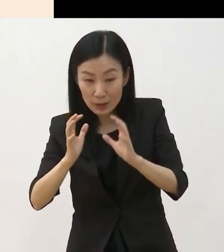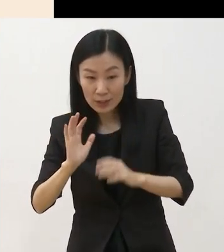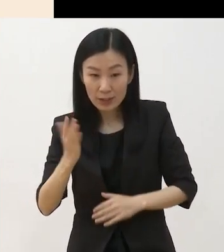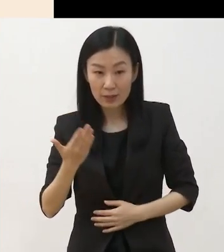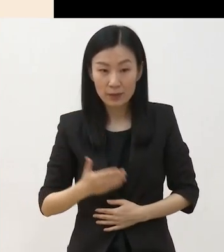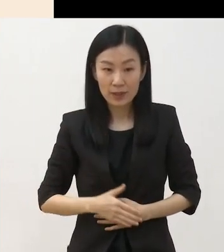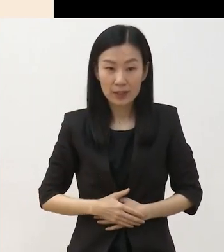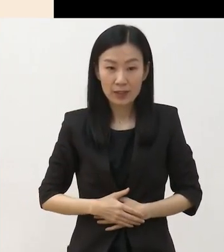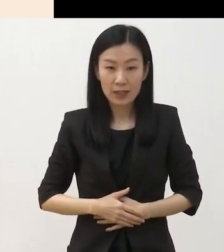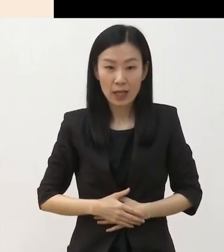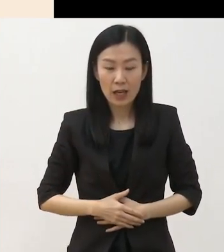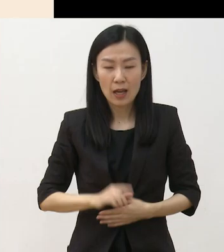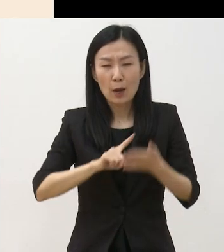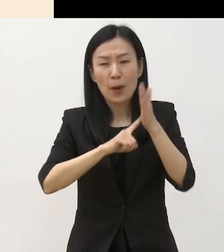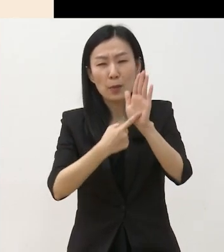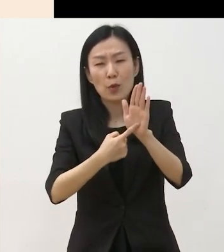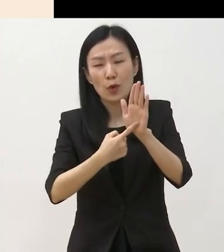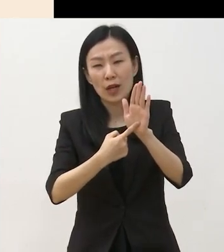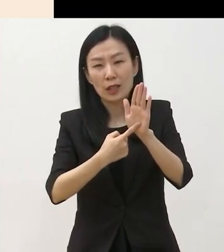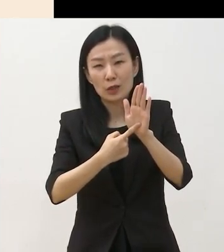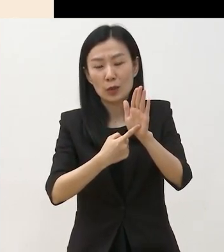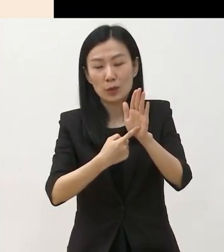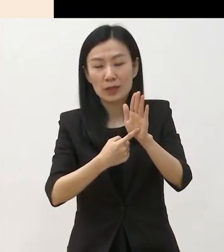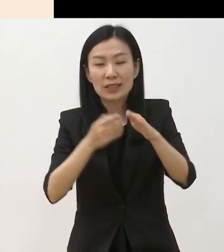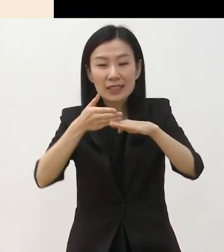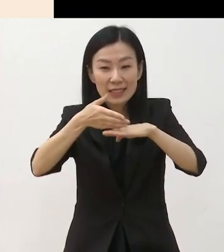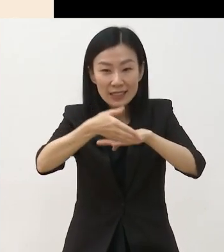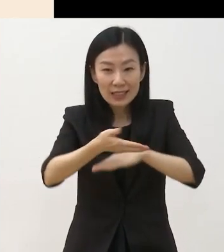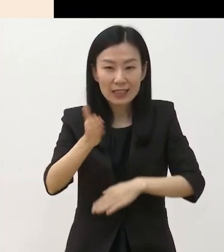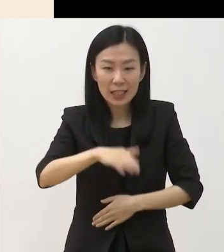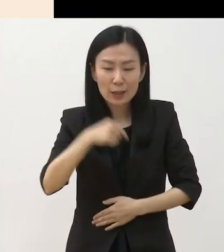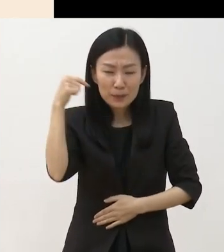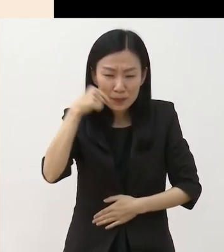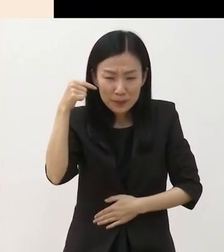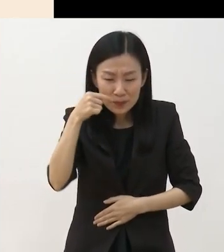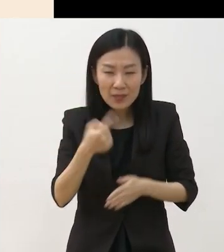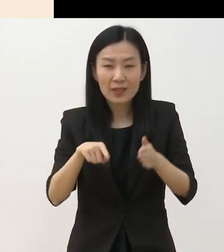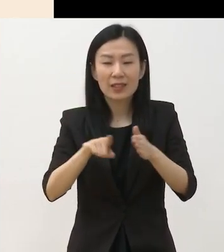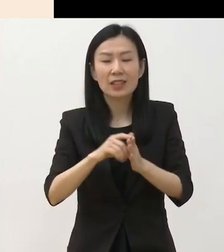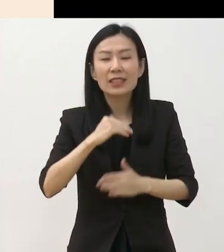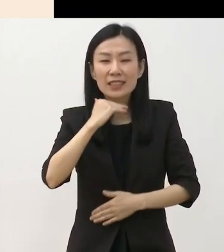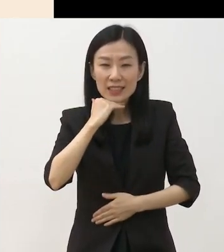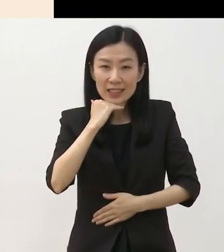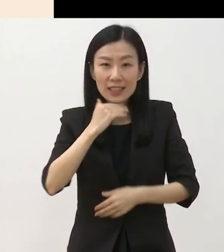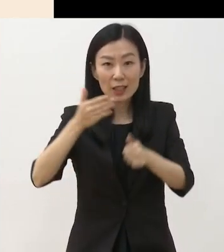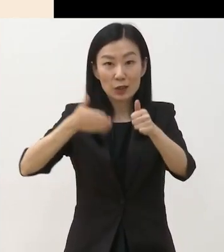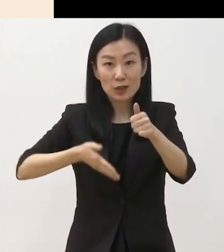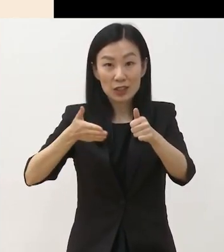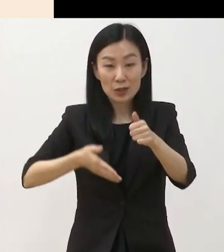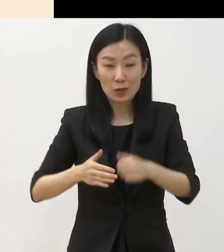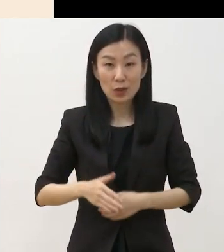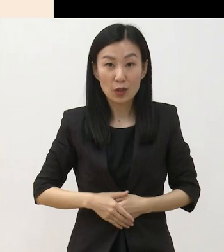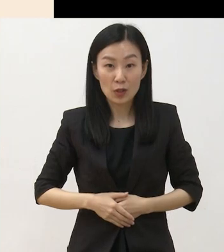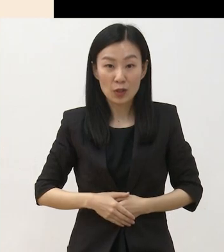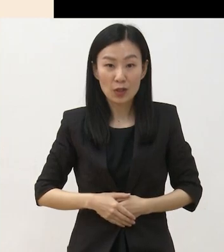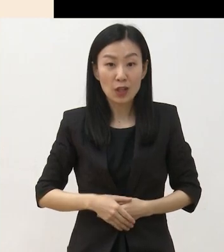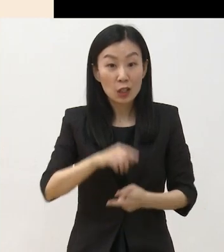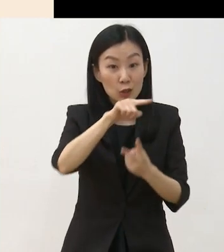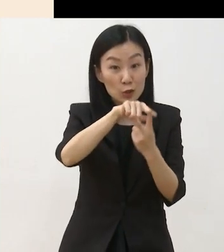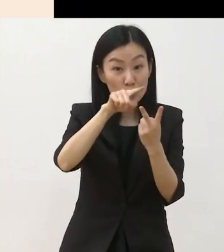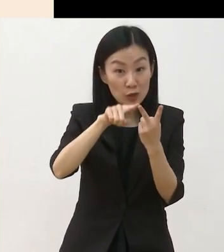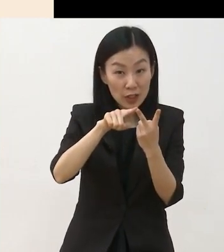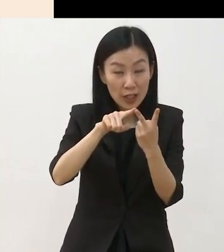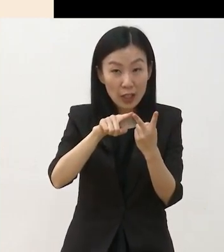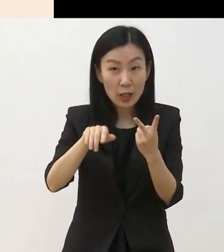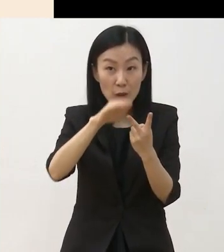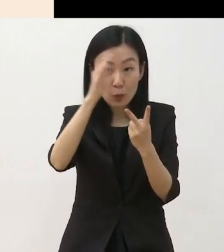늦게 결과를 발표합니다 엄중한 심의를 위해 기다려주시기를 당부드리고 두 장르 모두 블라임드